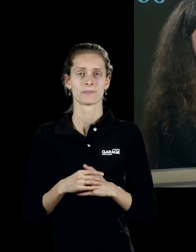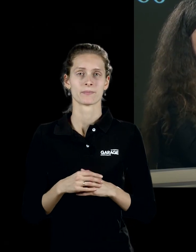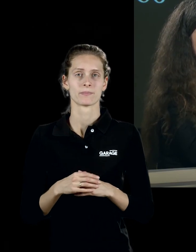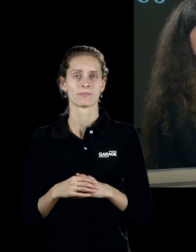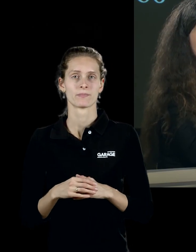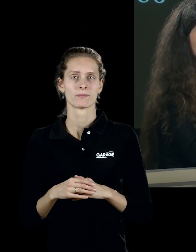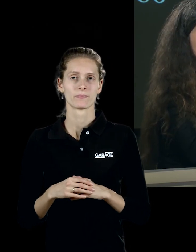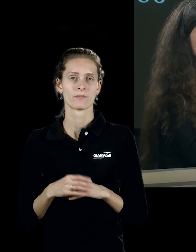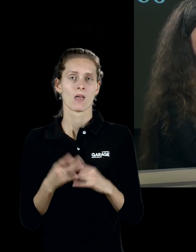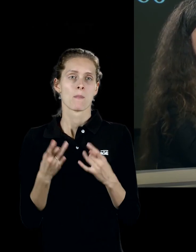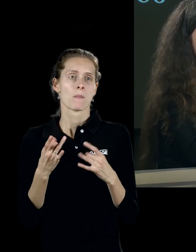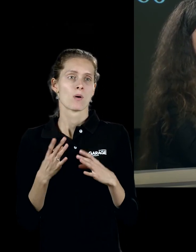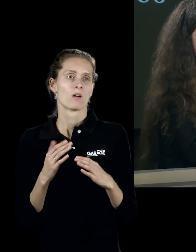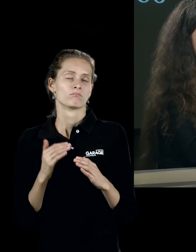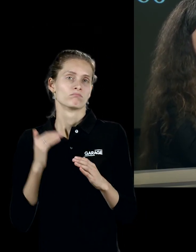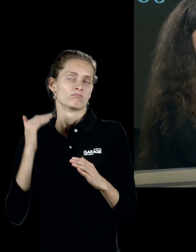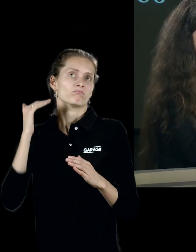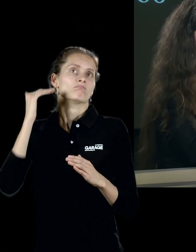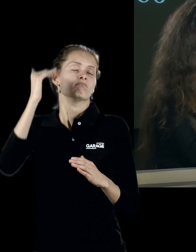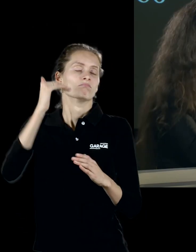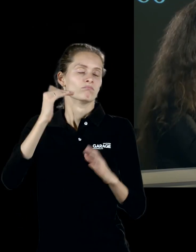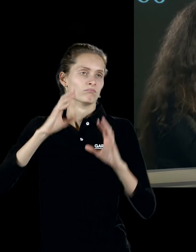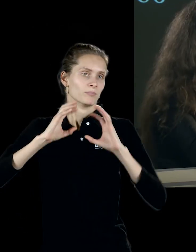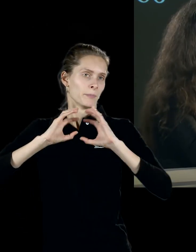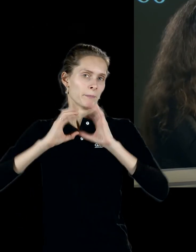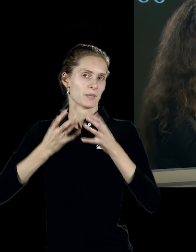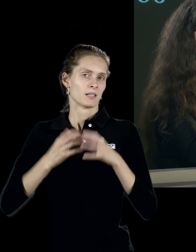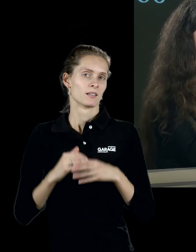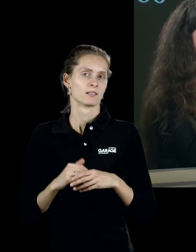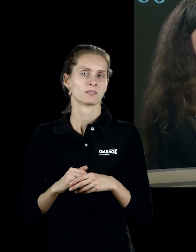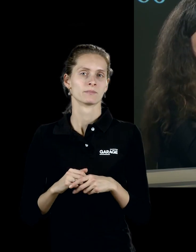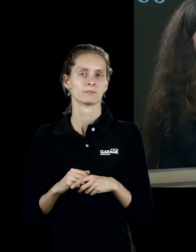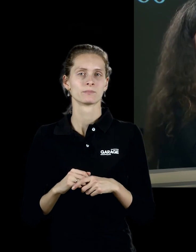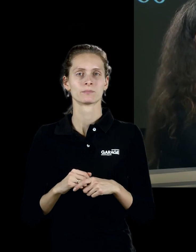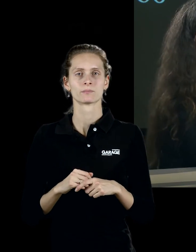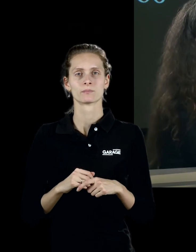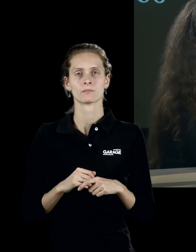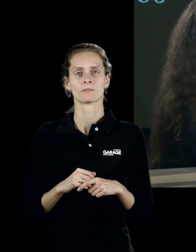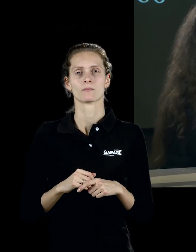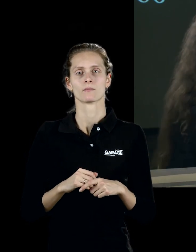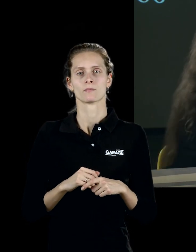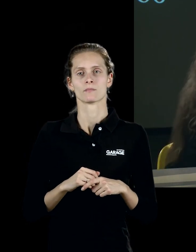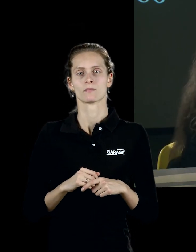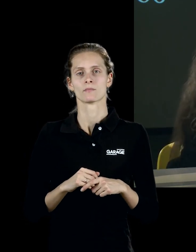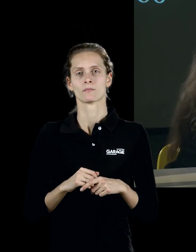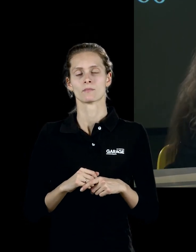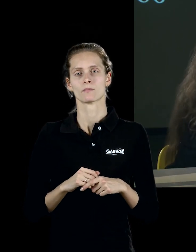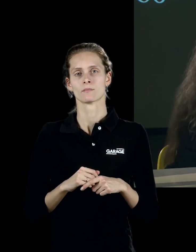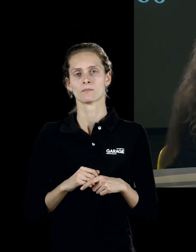Это некий архаический мир, это некая... Поэтому это одновременно устремленность